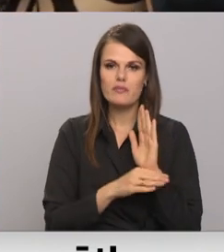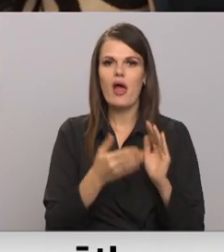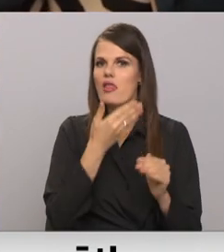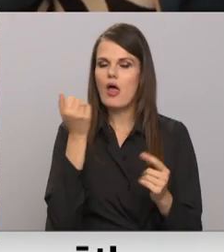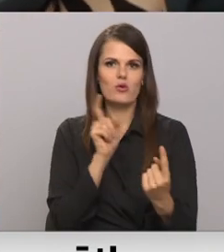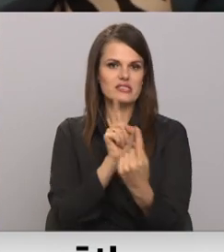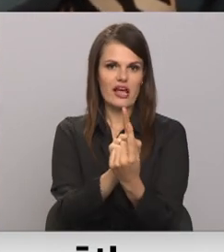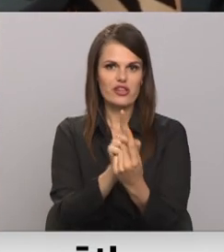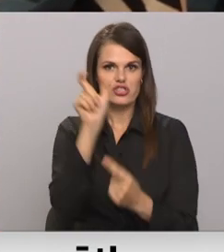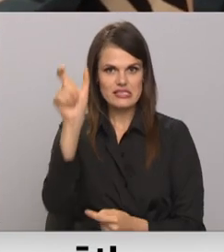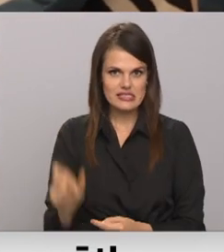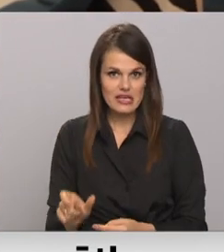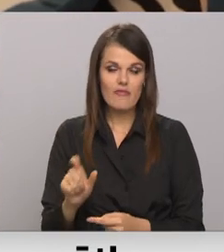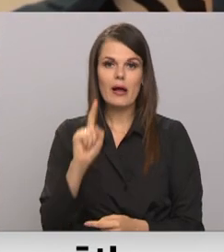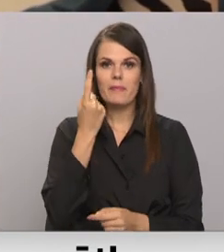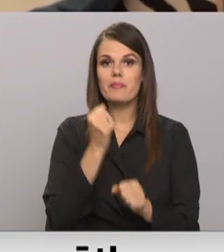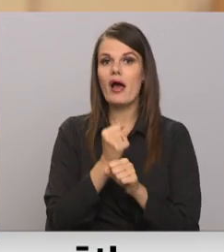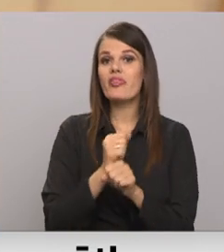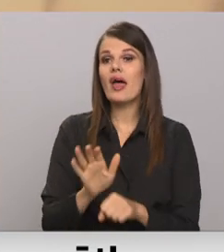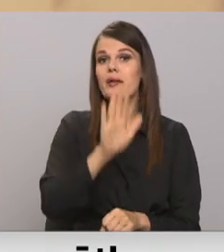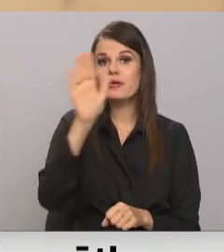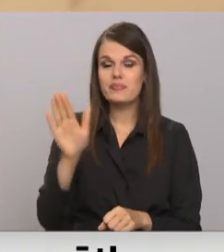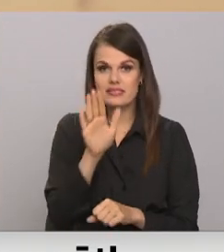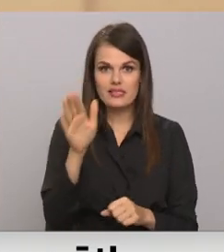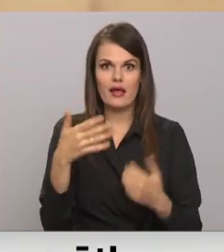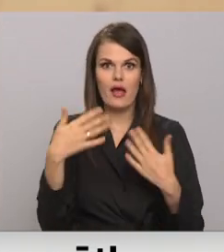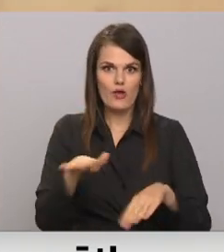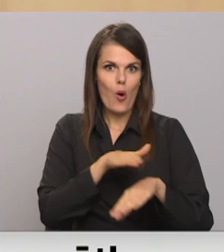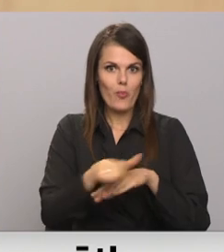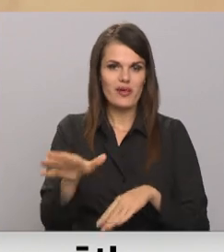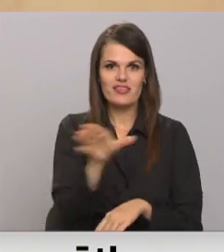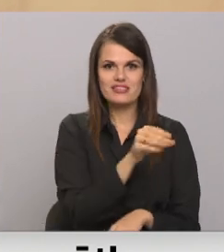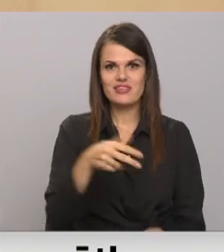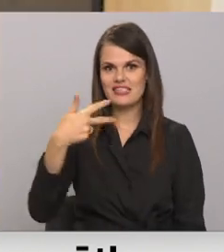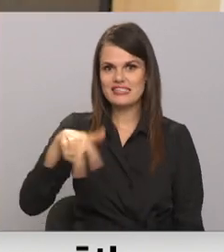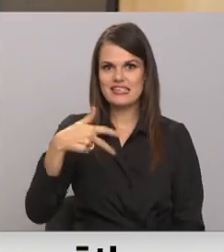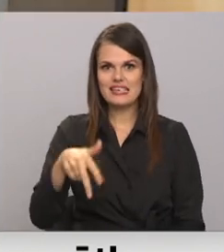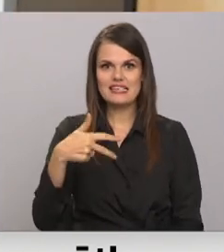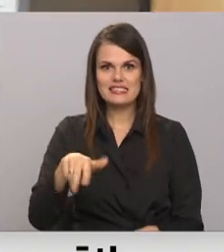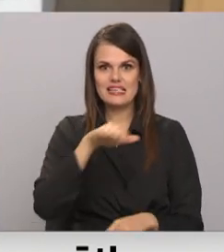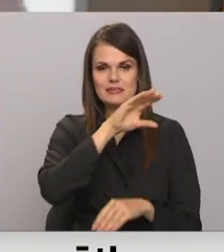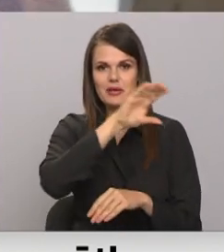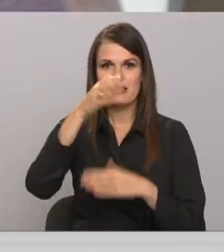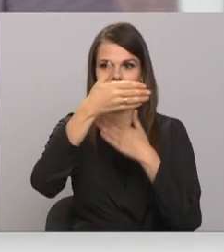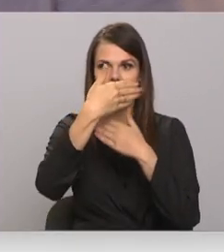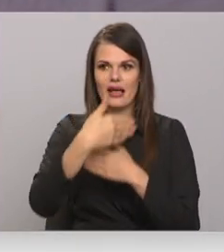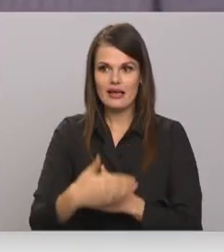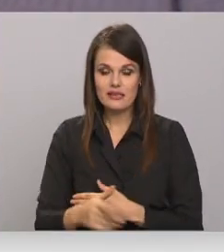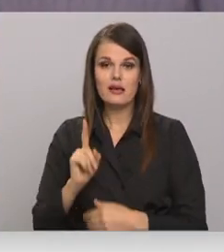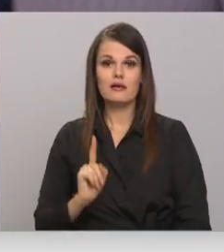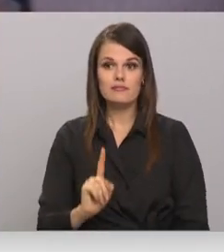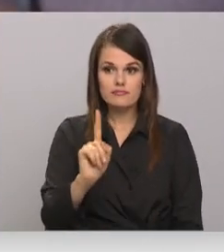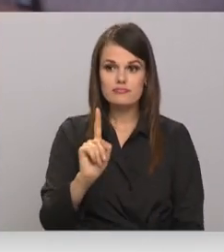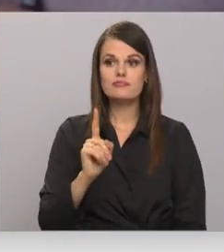satikšanās. Pirmajā pakumāte darbības dienā aizpildīts ir tevi visas strīdes un kastītes. Nāciet šeit pie pakumāta un